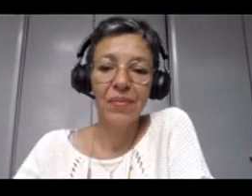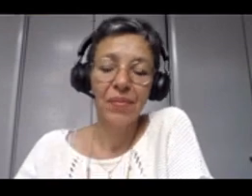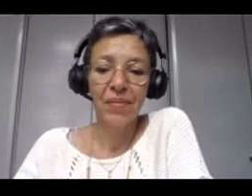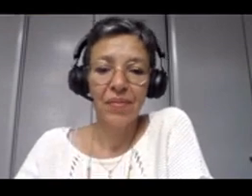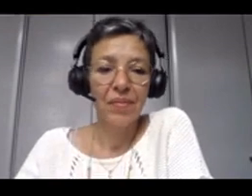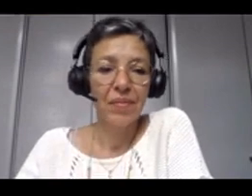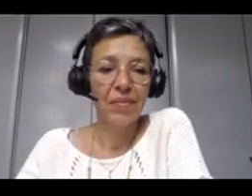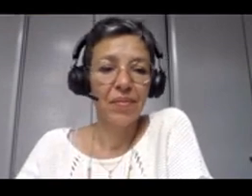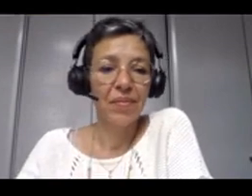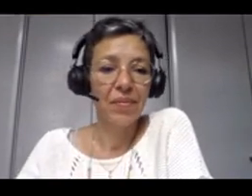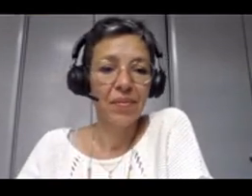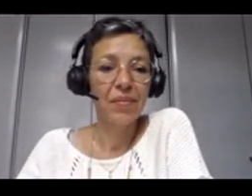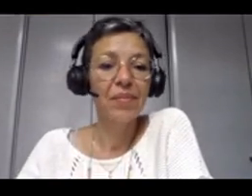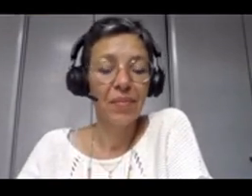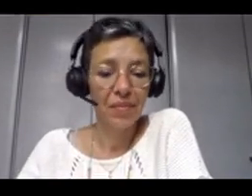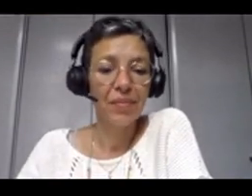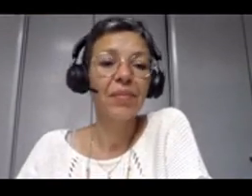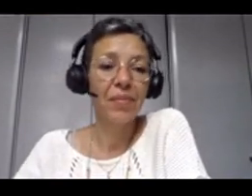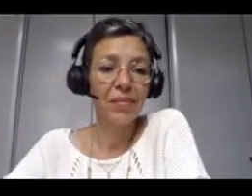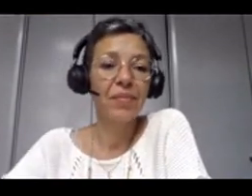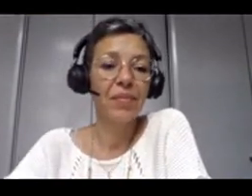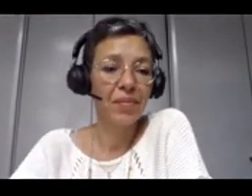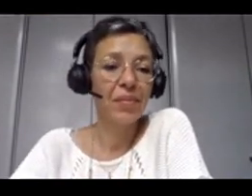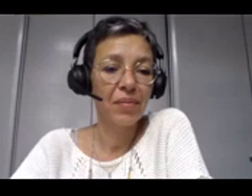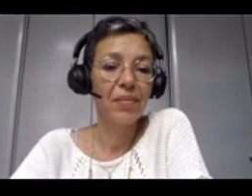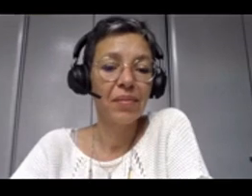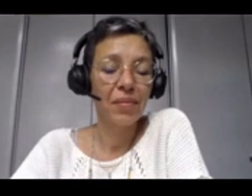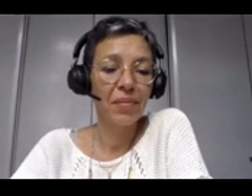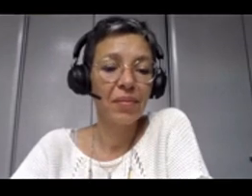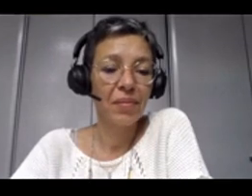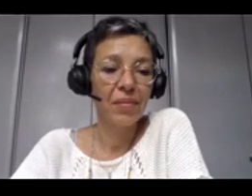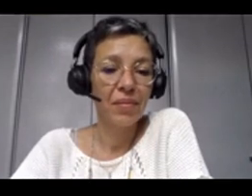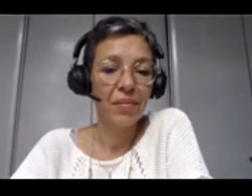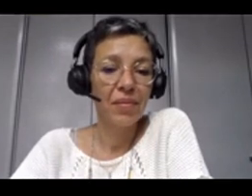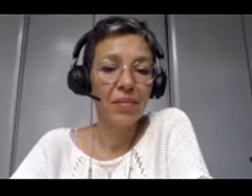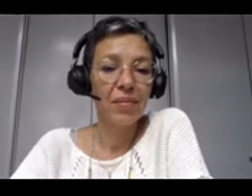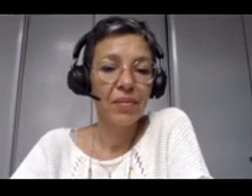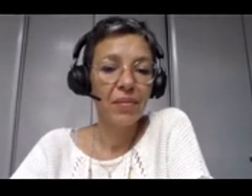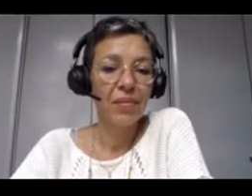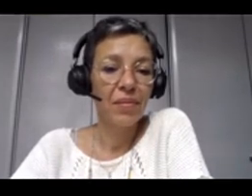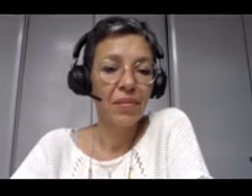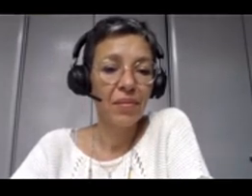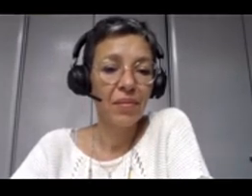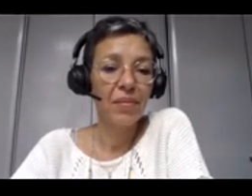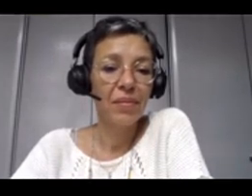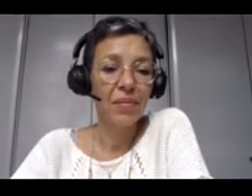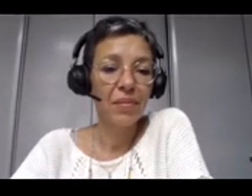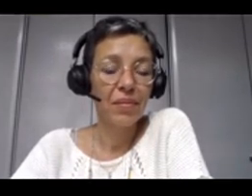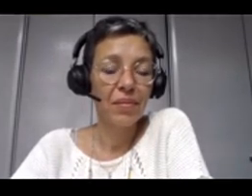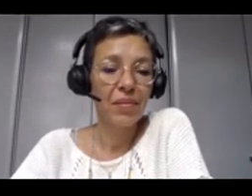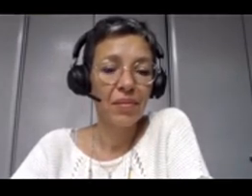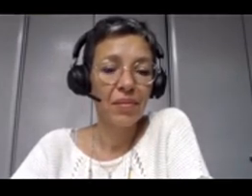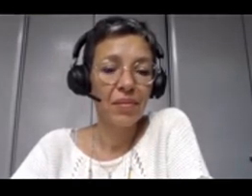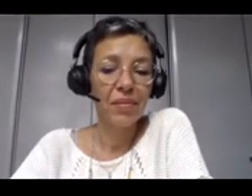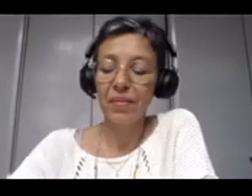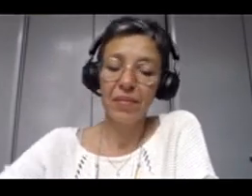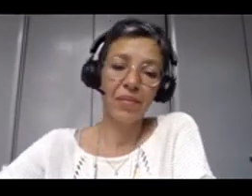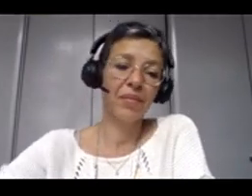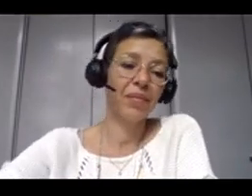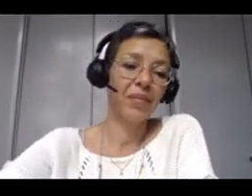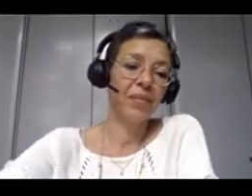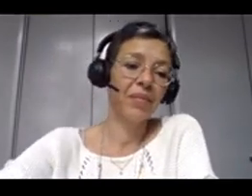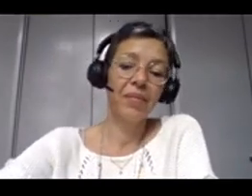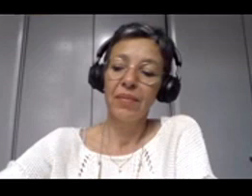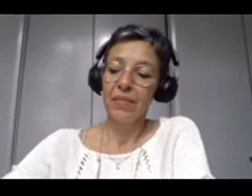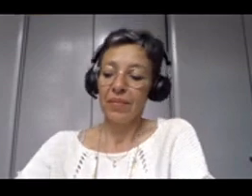Je vous laisse l'information plus technique affichée. Donc, c'est bien une norme volontaire